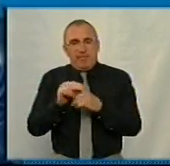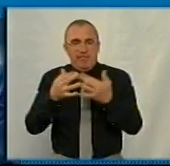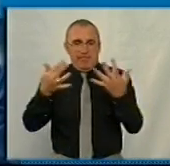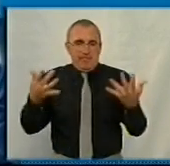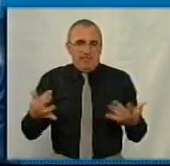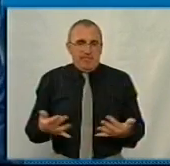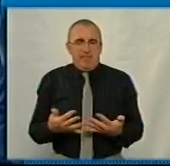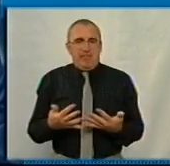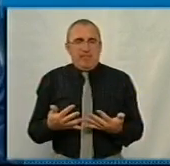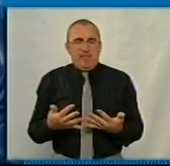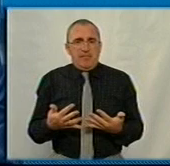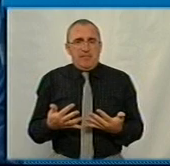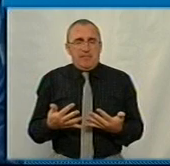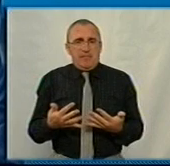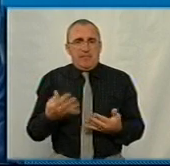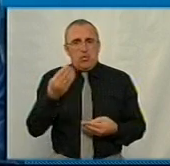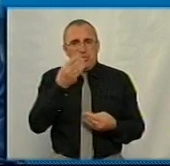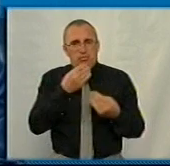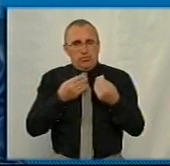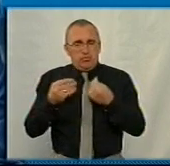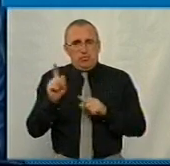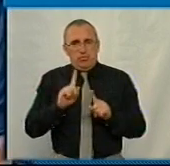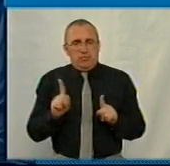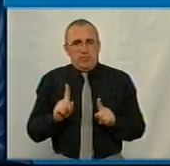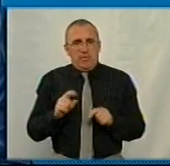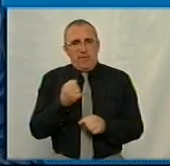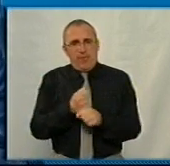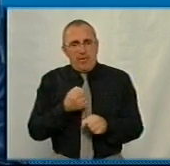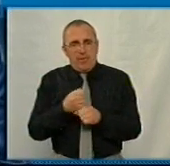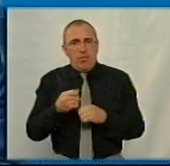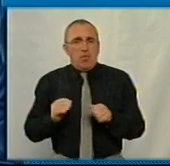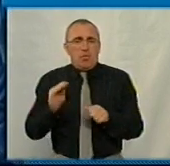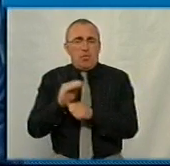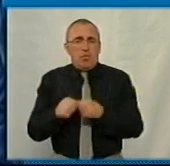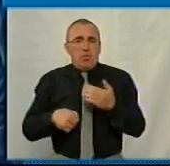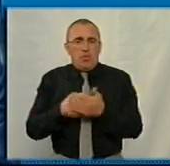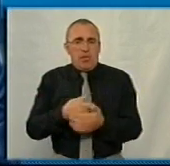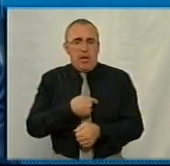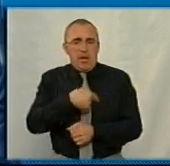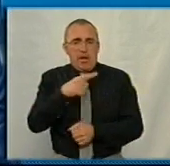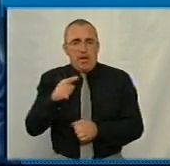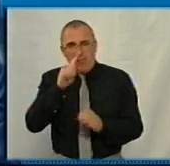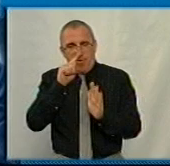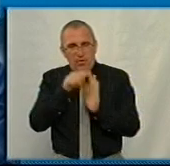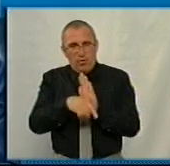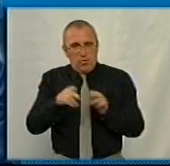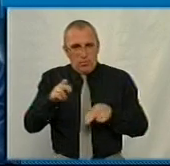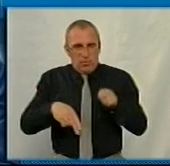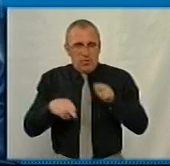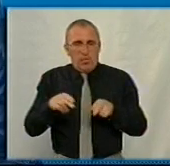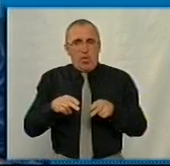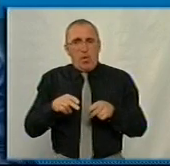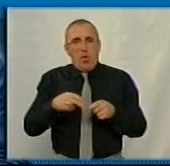штучних виробів, які додаються для кардіохірургічного втрачання. Ми говоримо про